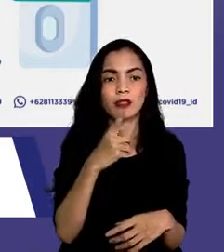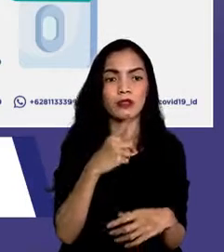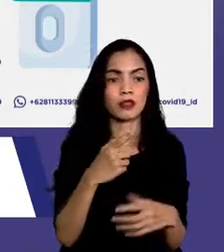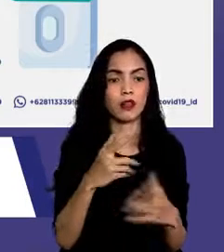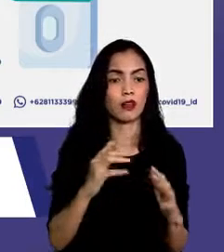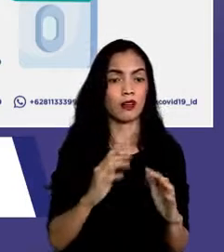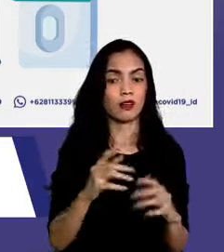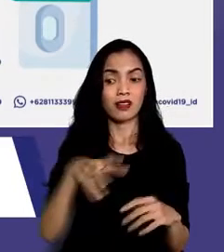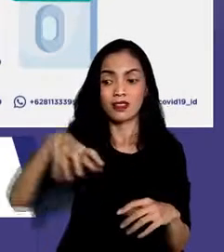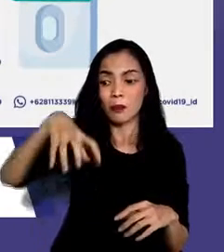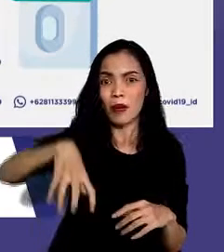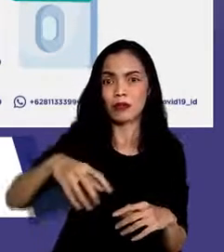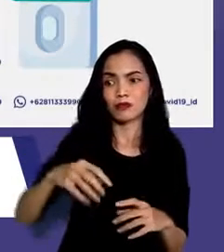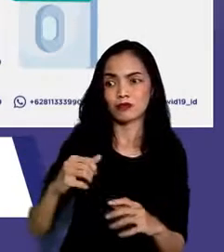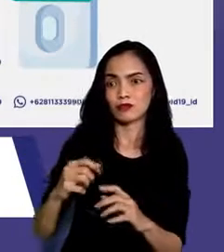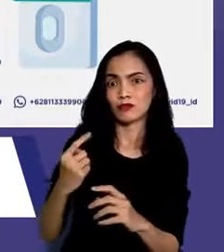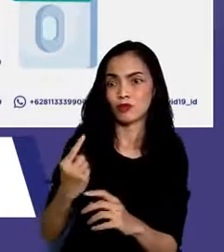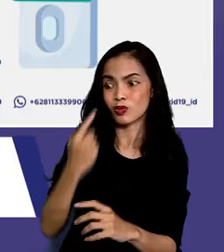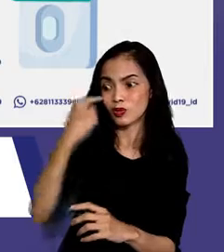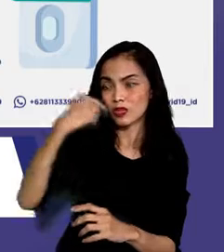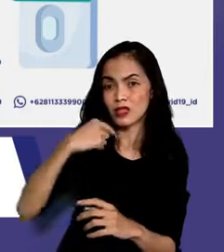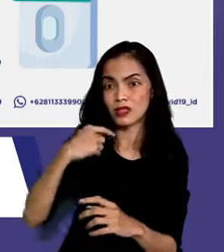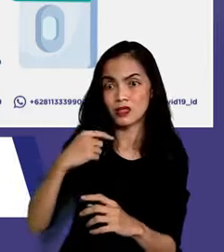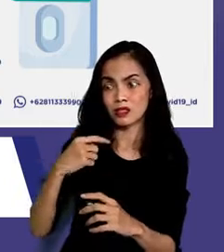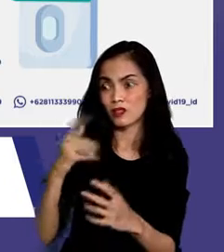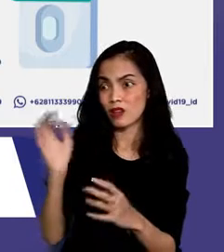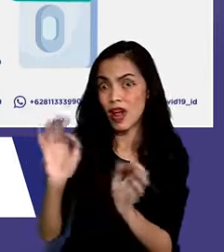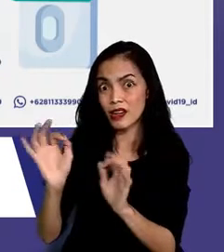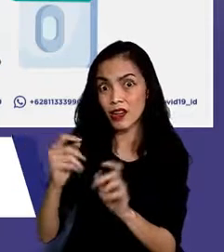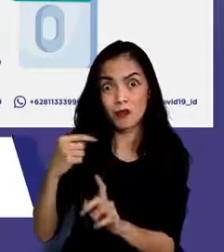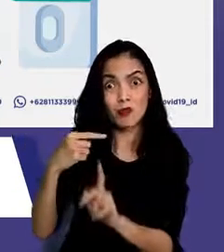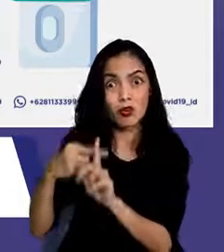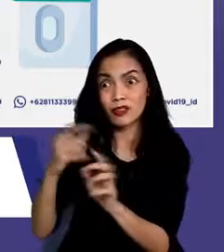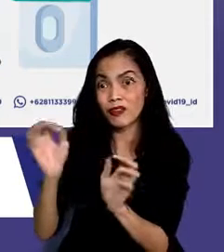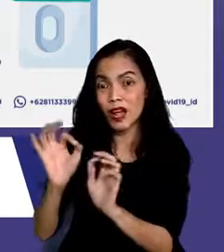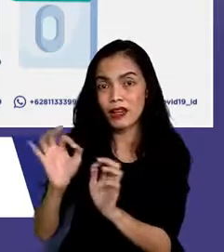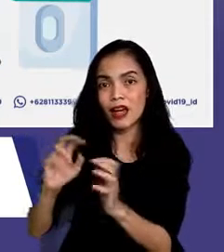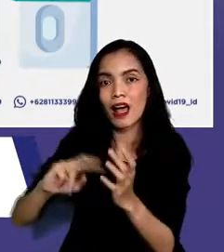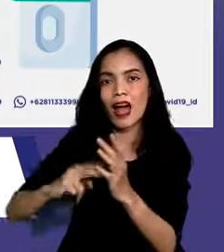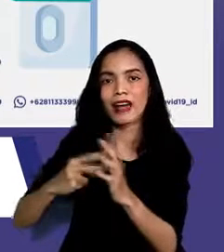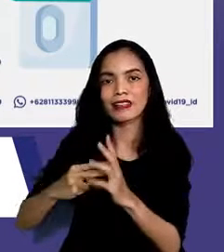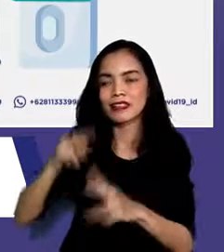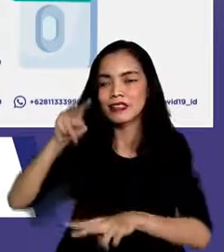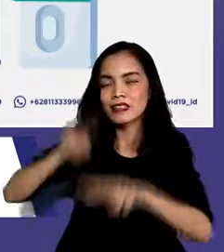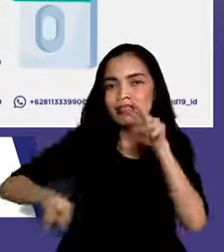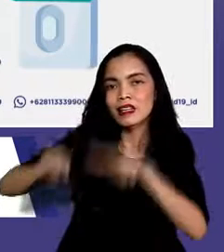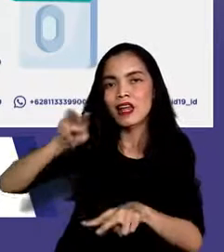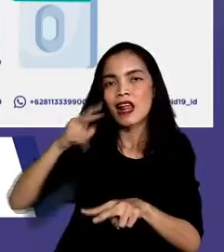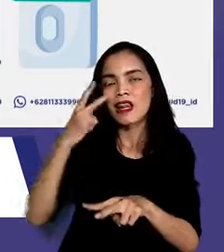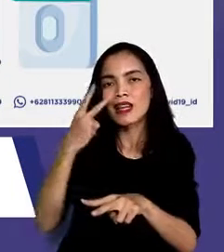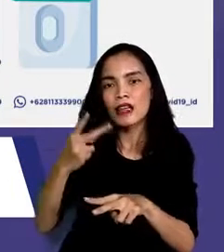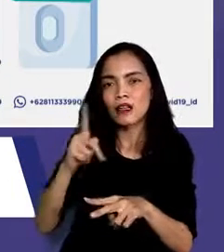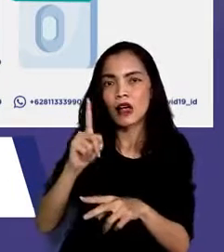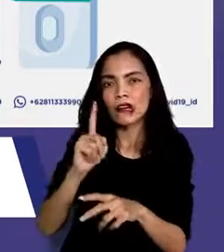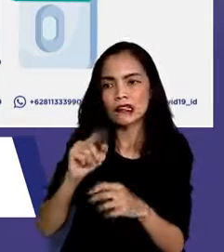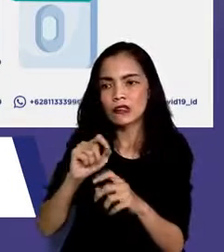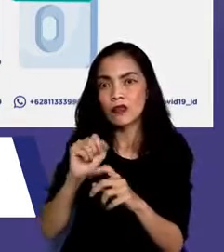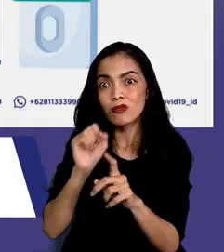ditemukan kasus positif maka fokus penanganannya ialah pemantauan atau surveillance kasus secara konsisten